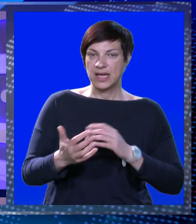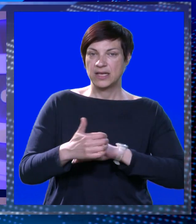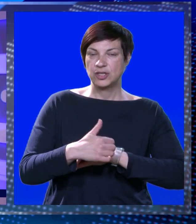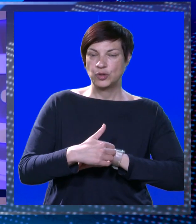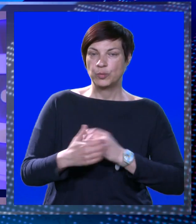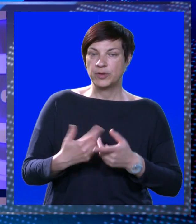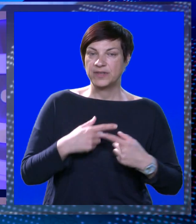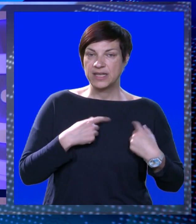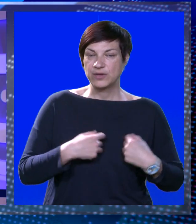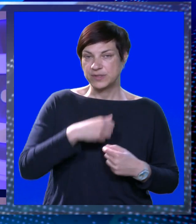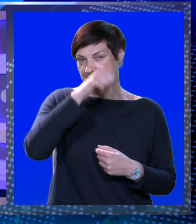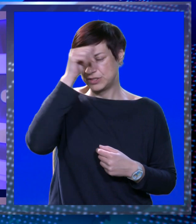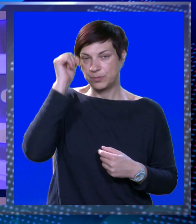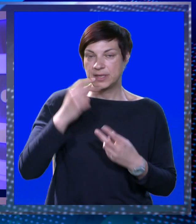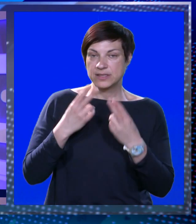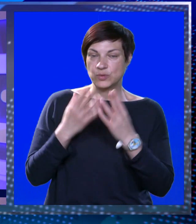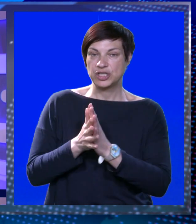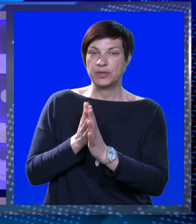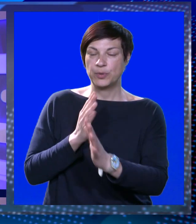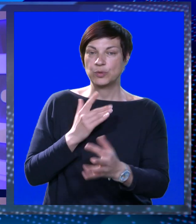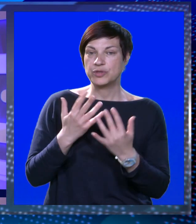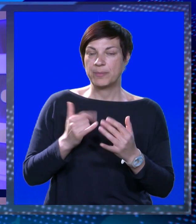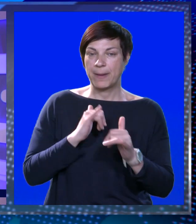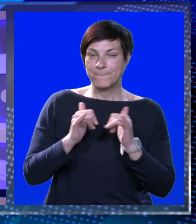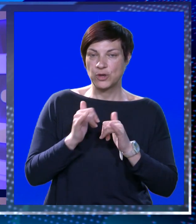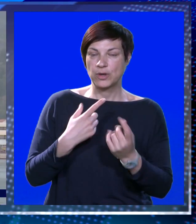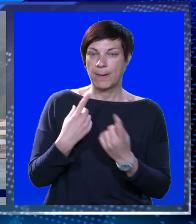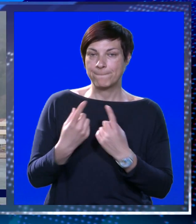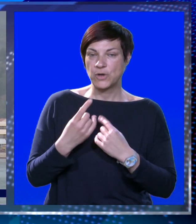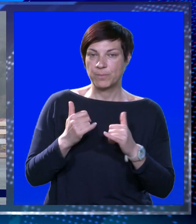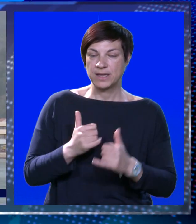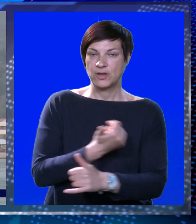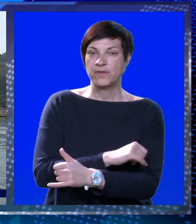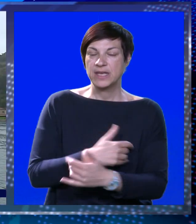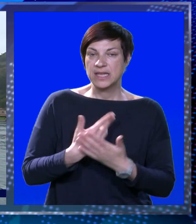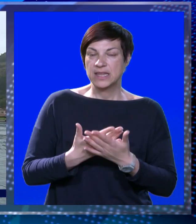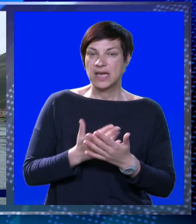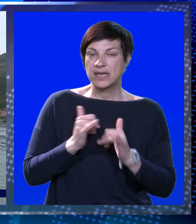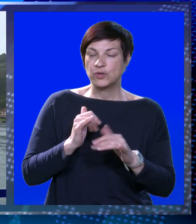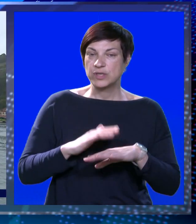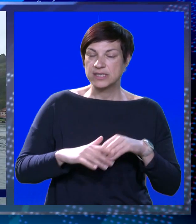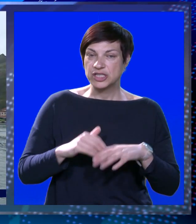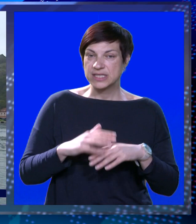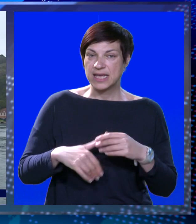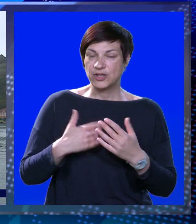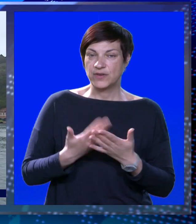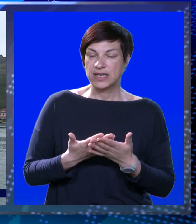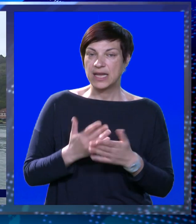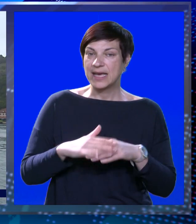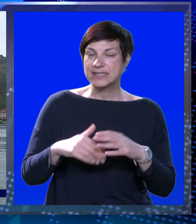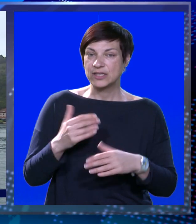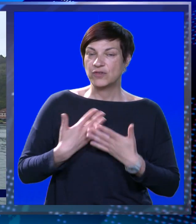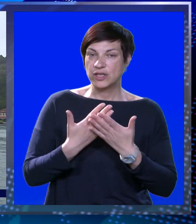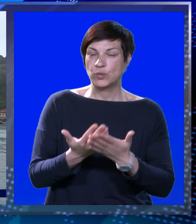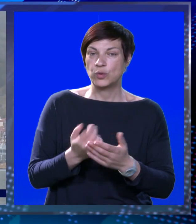A Dobrovni kao da i u srcu sezone, bar sudeći po gužvama i broju gostiju. Prometno je ovih dana turistički djelatnici zadovoljni, a